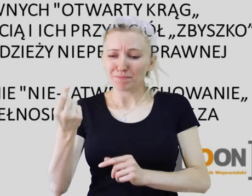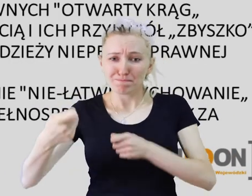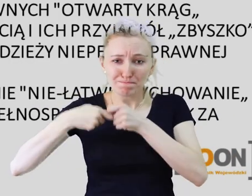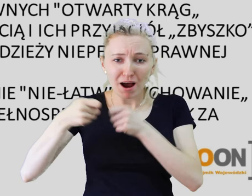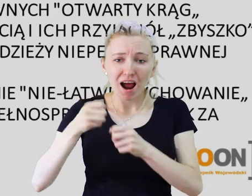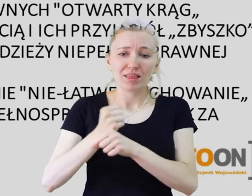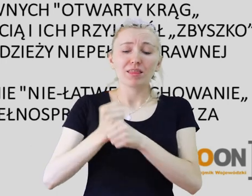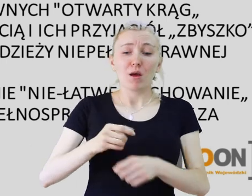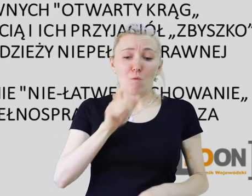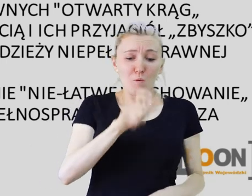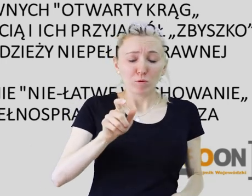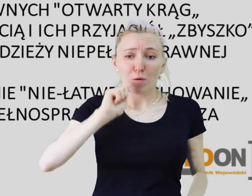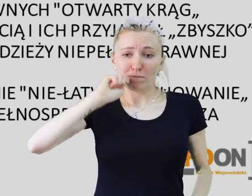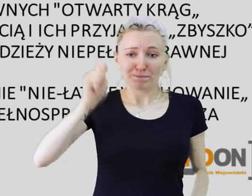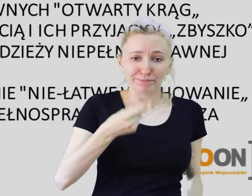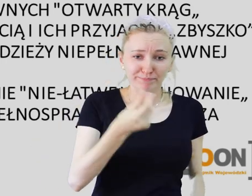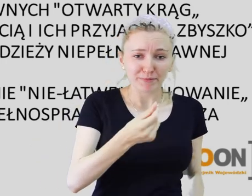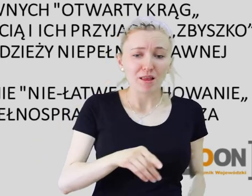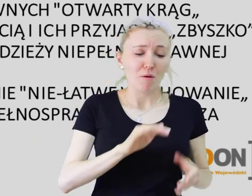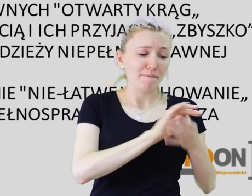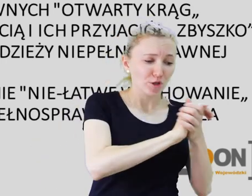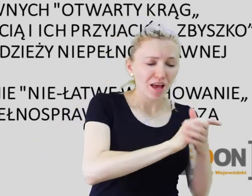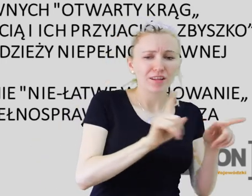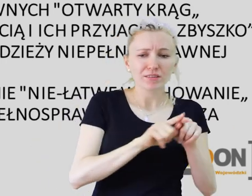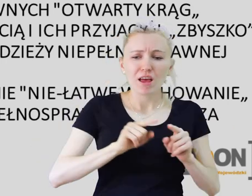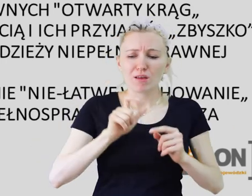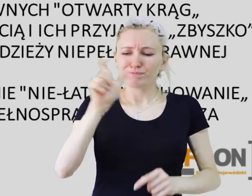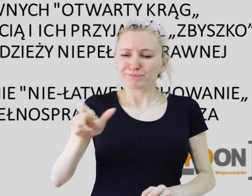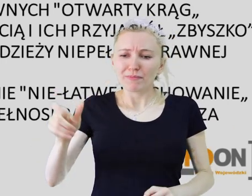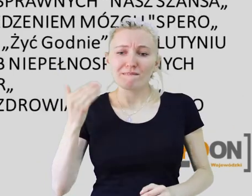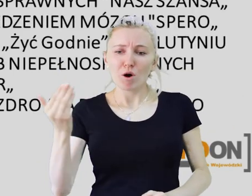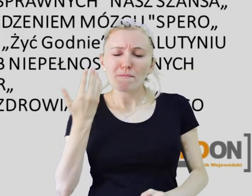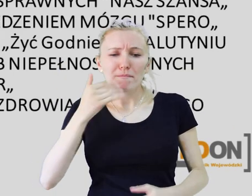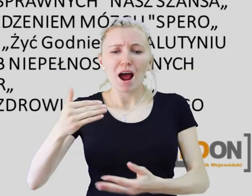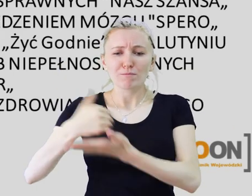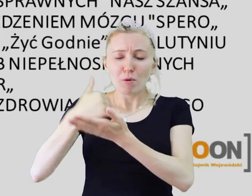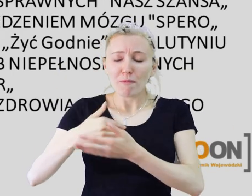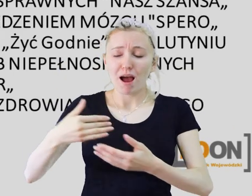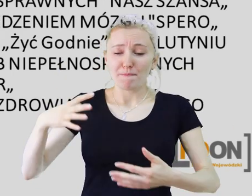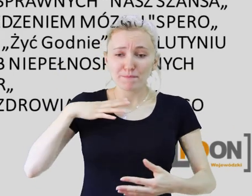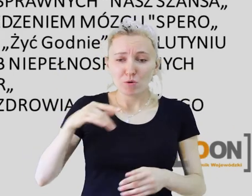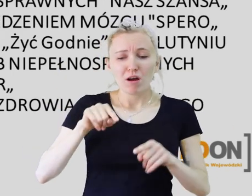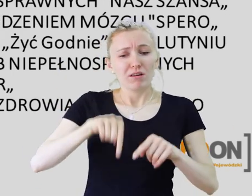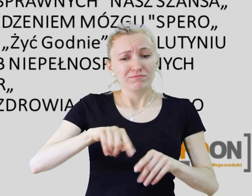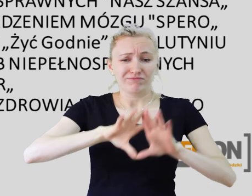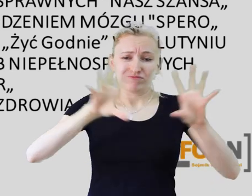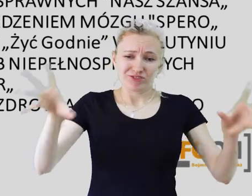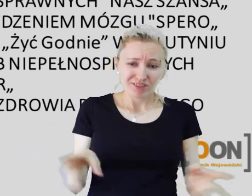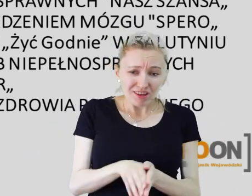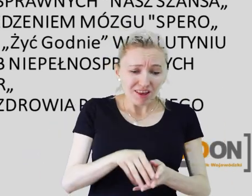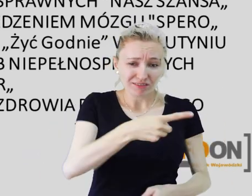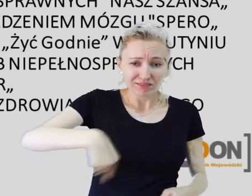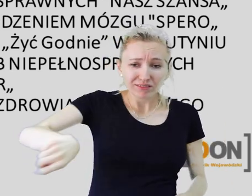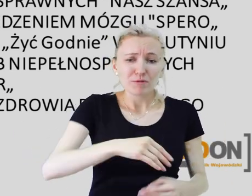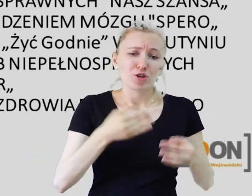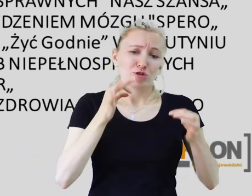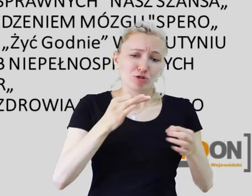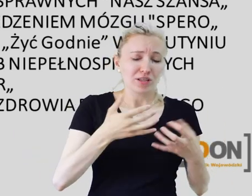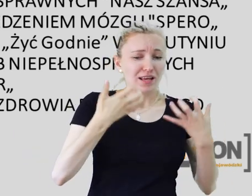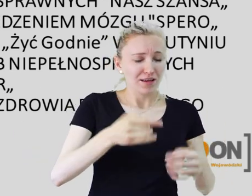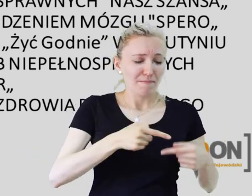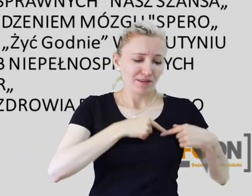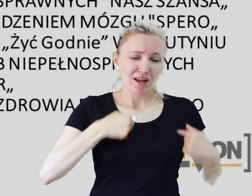członkowskim, pracownikom, wolontariuszom, organizacjom i instytucjom partnerskim, darczyńcom, przyjaciołom i